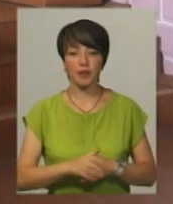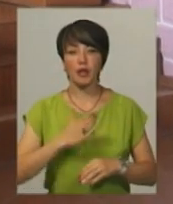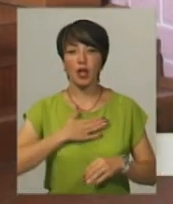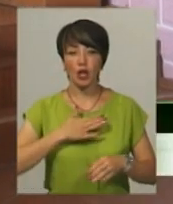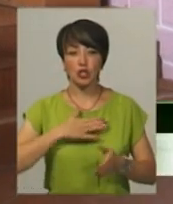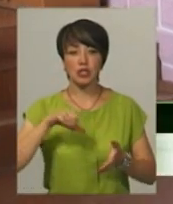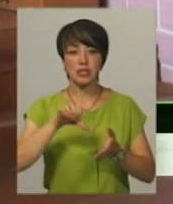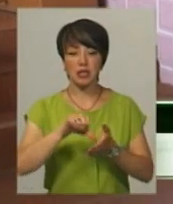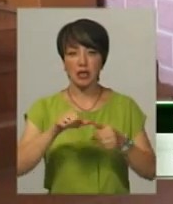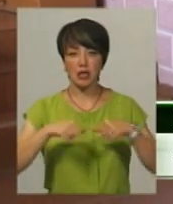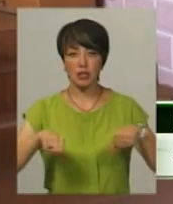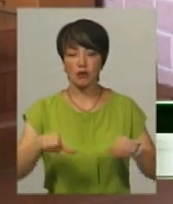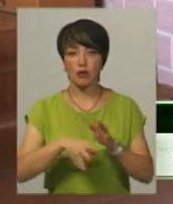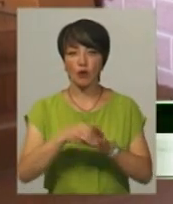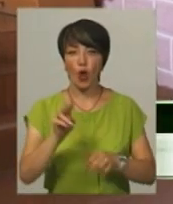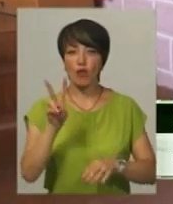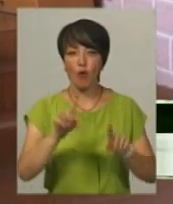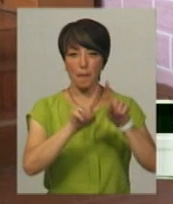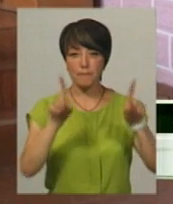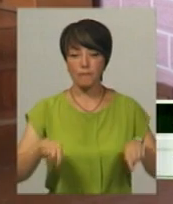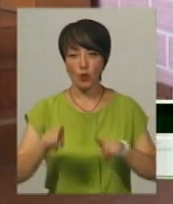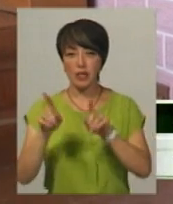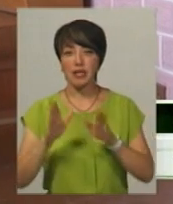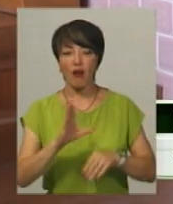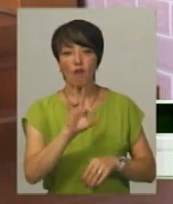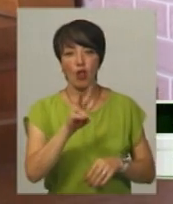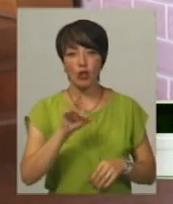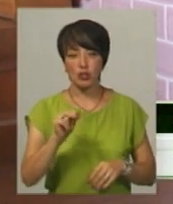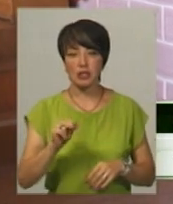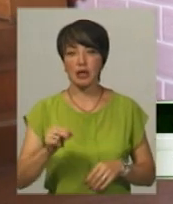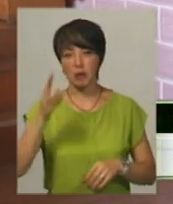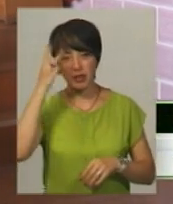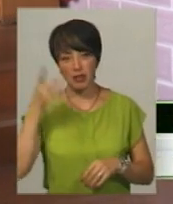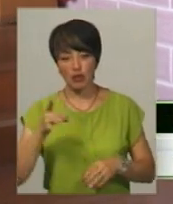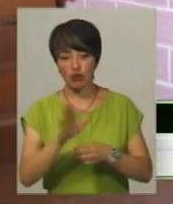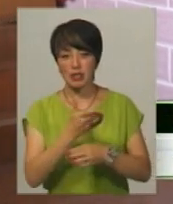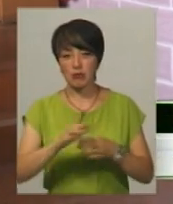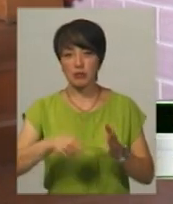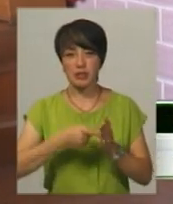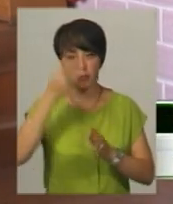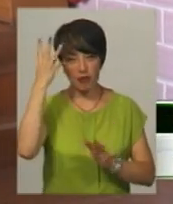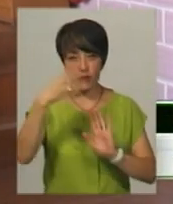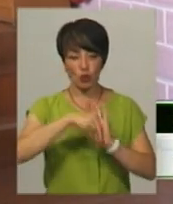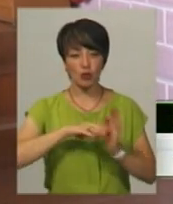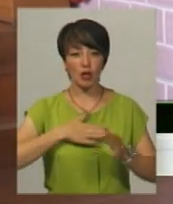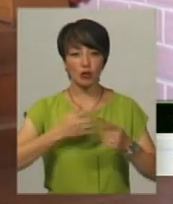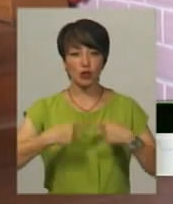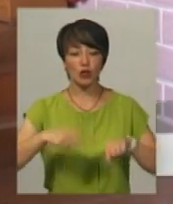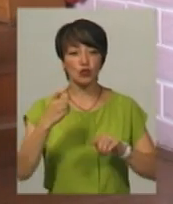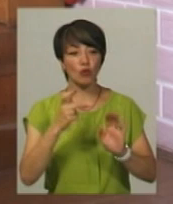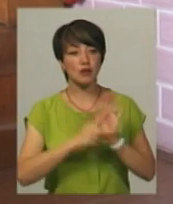дільниці голосують по двом бюлетеням. Тільки Волочийський та Хмельницький райони і частина міста Хмельницького, яке відноситься до нашого округа